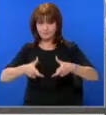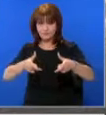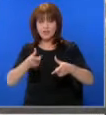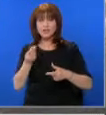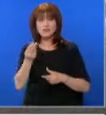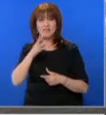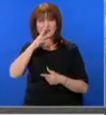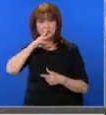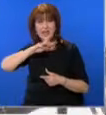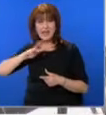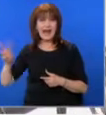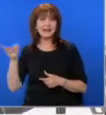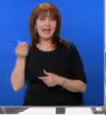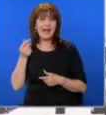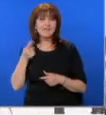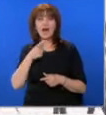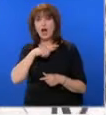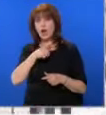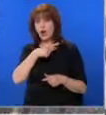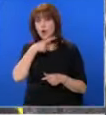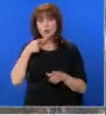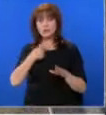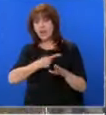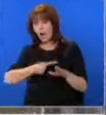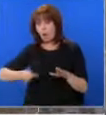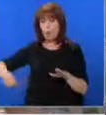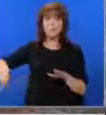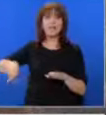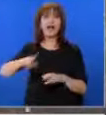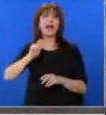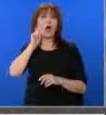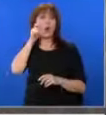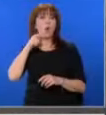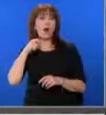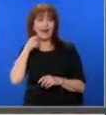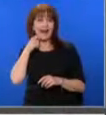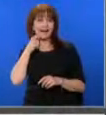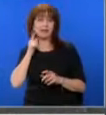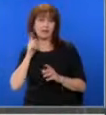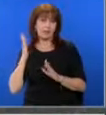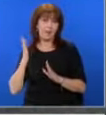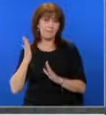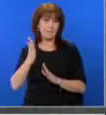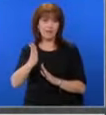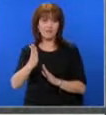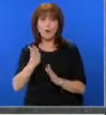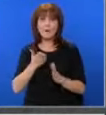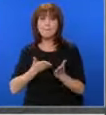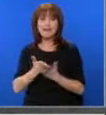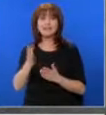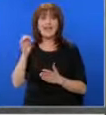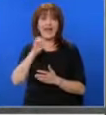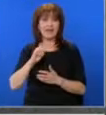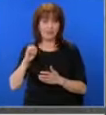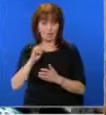милиарда лева. С него Русия заобикаля Украина при транзита на газ към Европа и това й е позволило да започне войната.